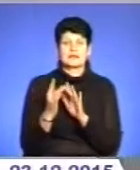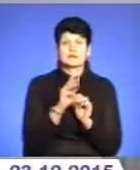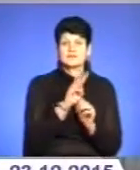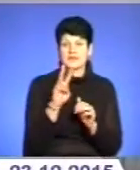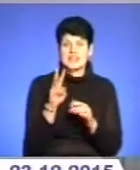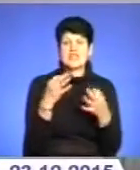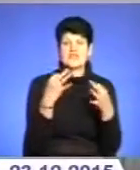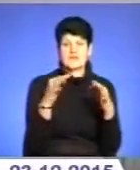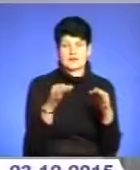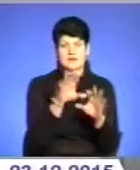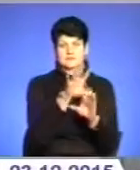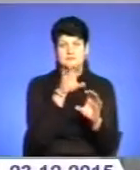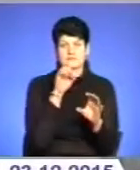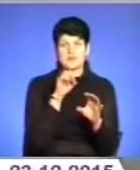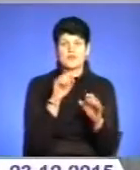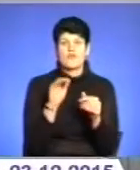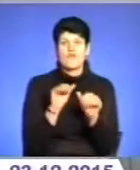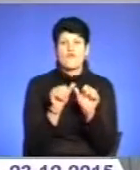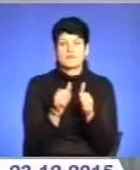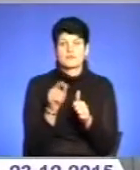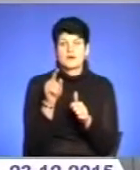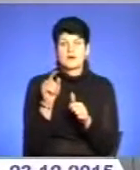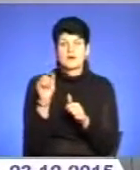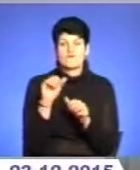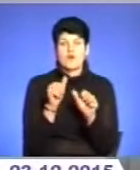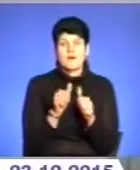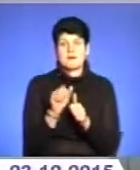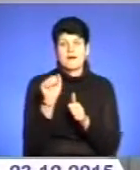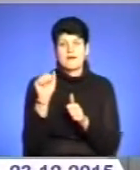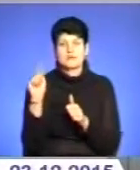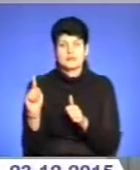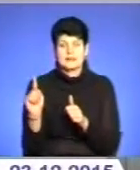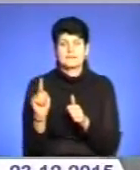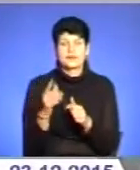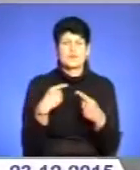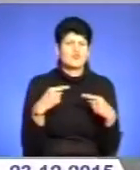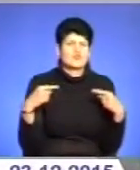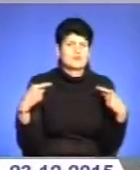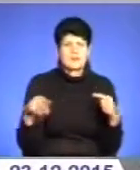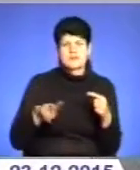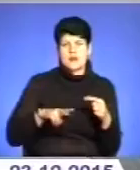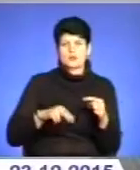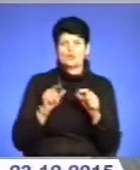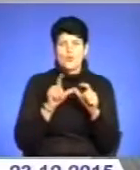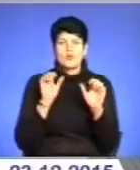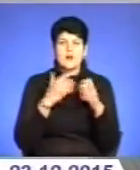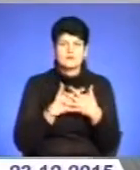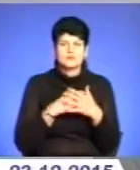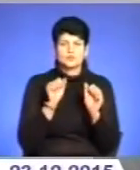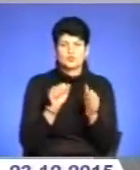вільні для завантаження в форматі А1. В принципі, будь-який директор школи чи будь-який активіст може роздрукувати